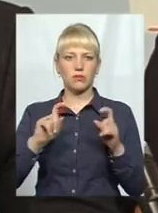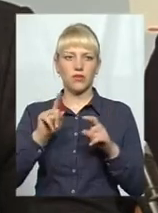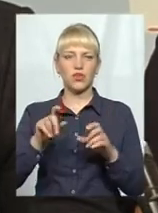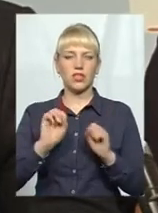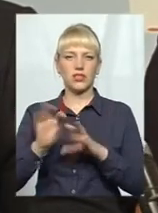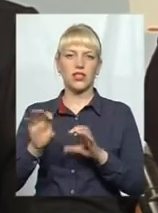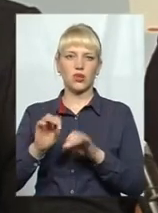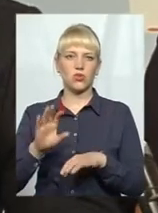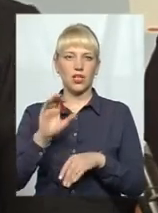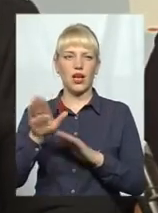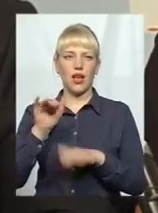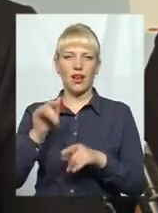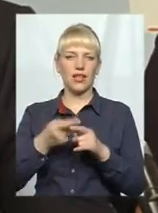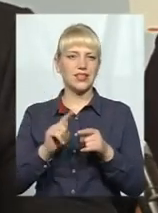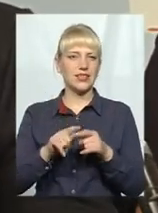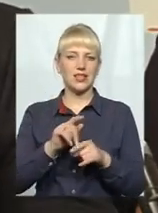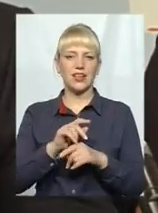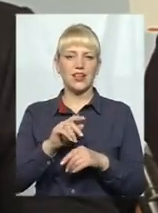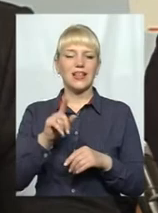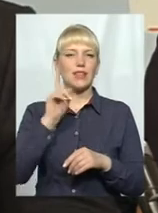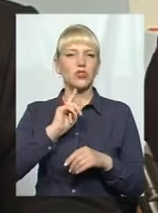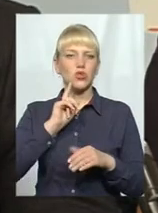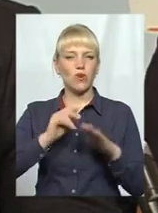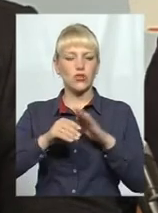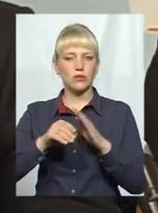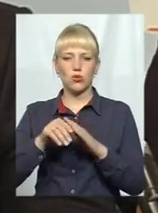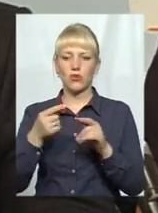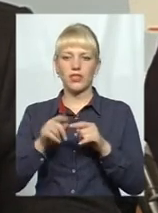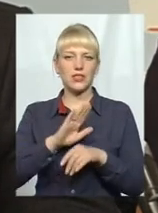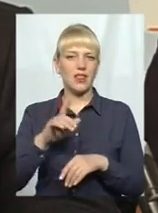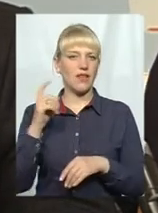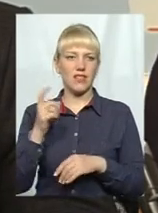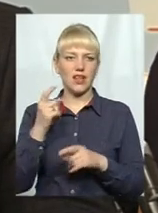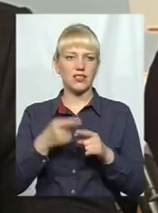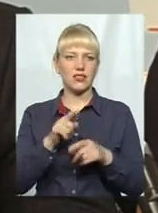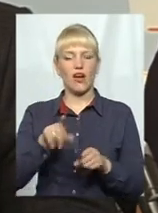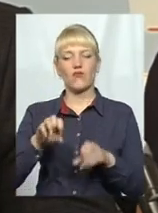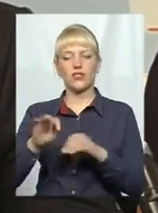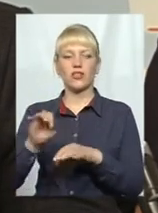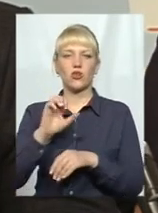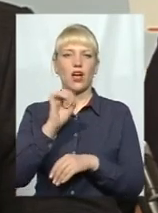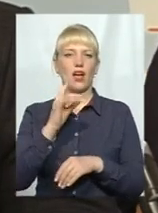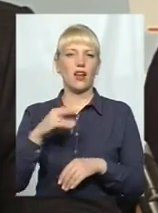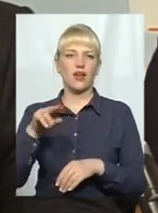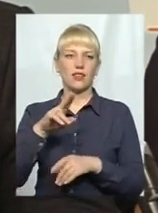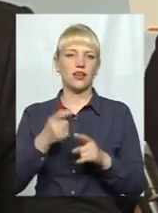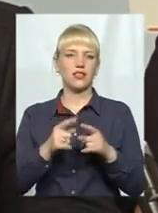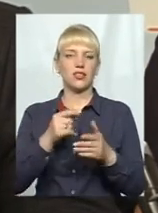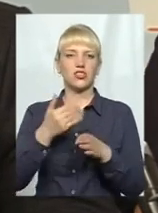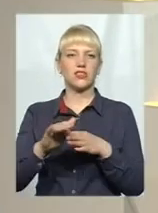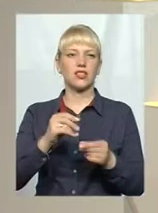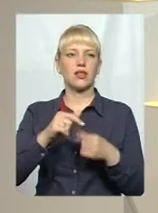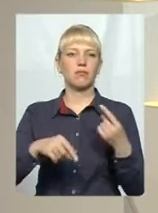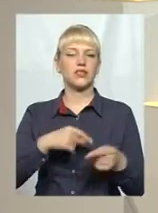в оренду. Хоча це ж тимчасова споруда, це ж не власність, розумієте? Вони орендують землю в міській раді. Але вони їх здають в оренду, і це теж частина бізнесу.